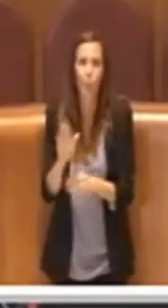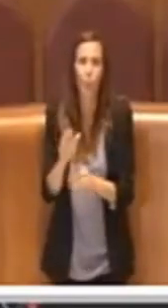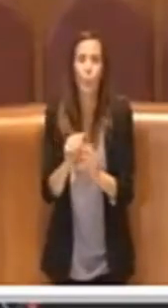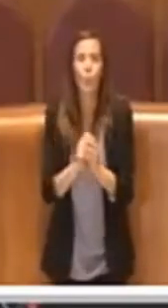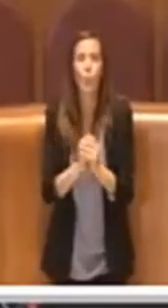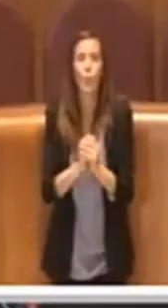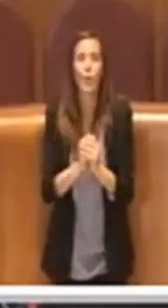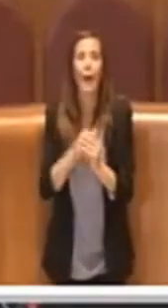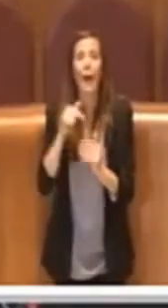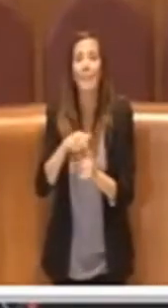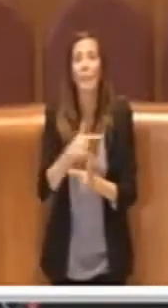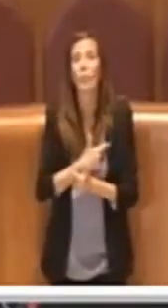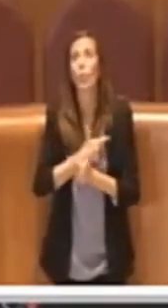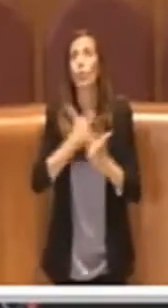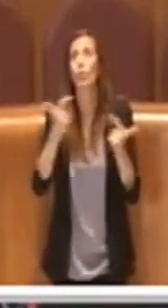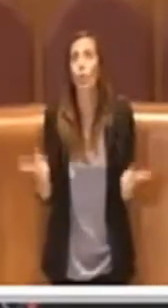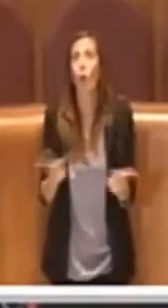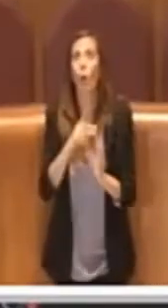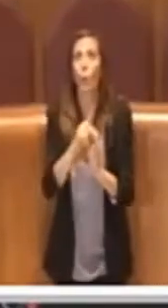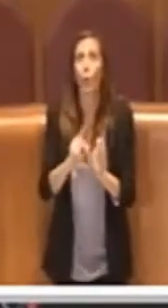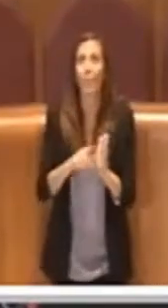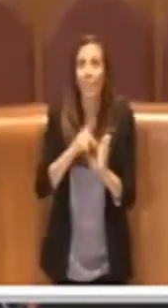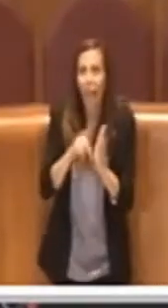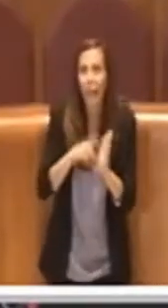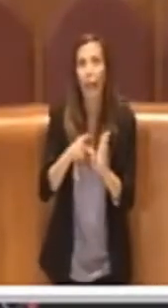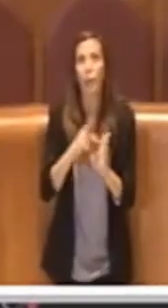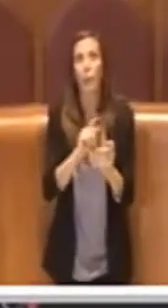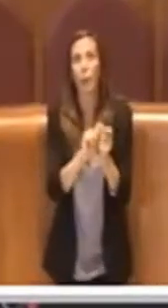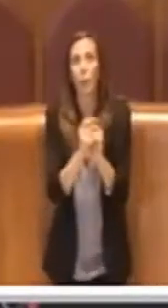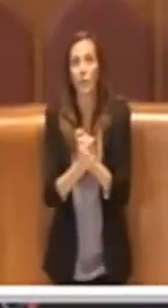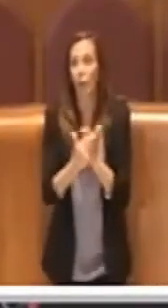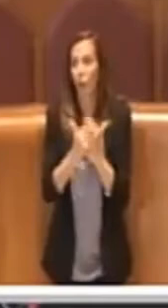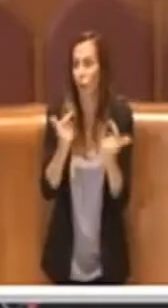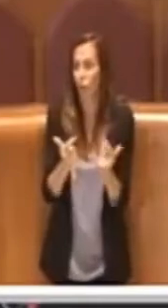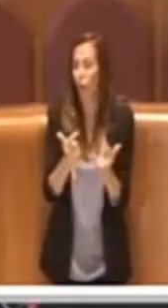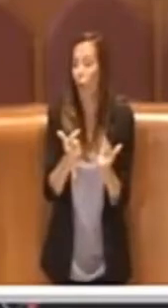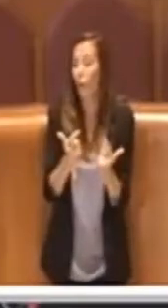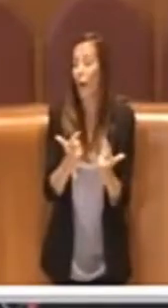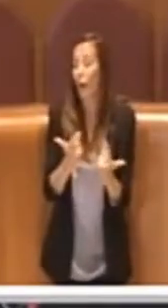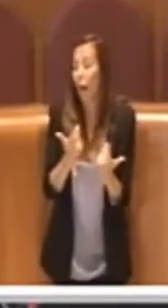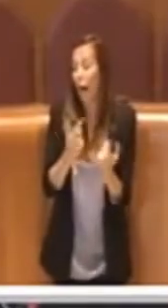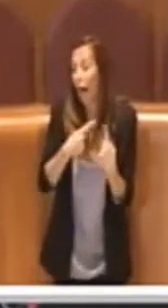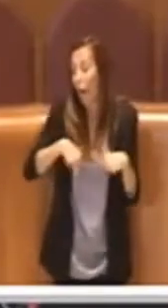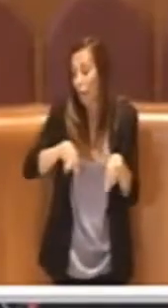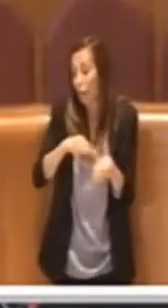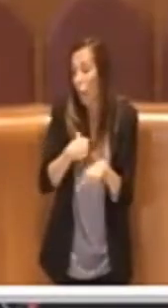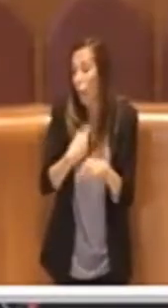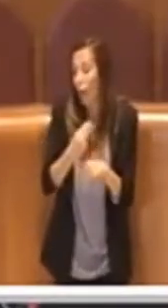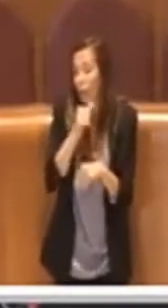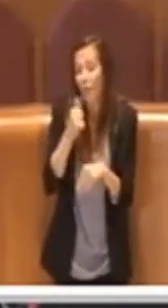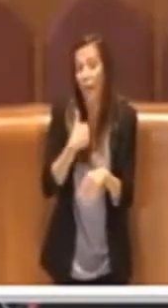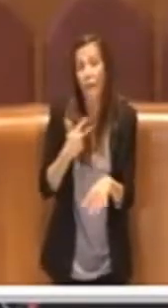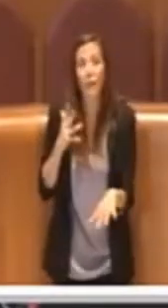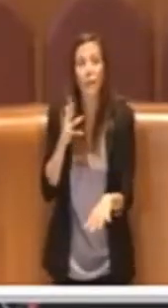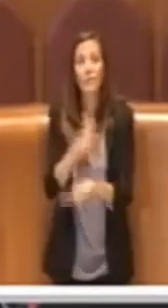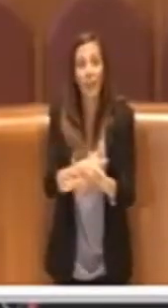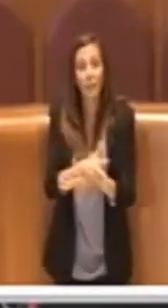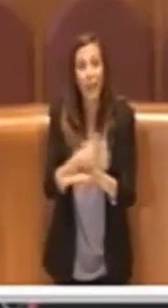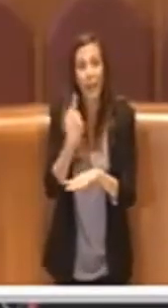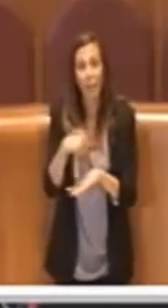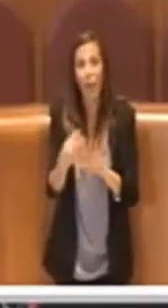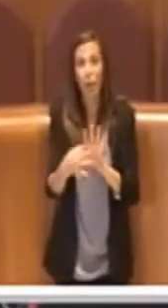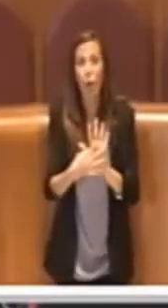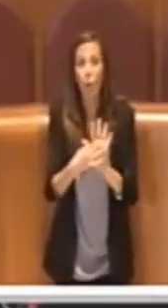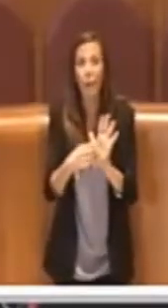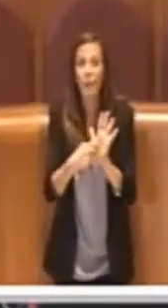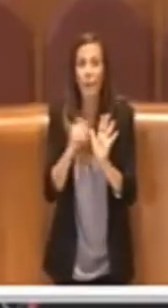adesso fate troppe delibere o le modificate troppo, quando è necessario si interviene sulla normativa per migliorarla e